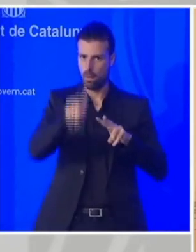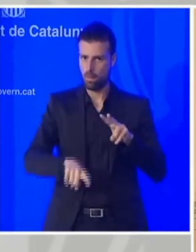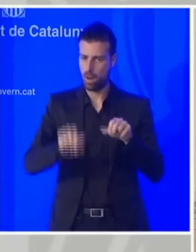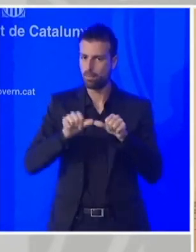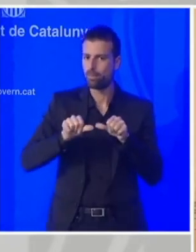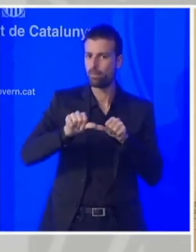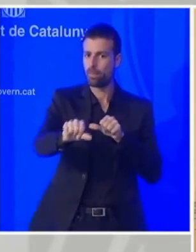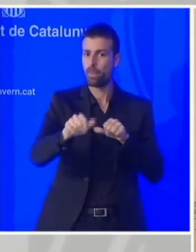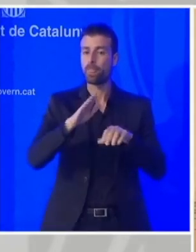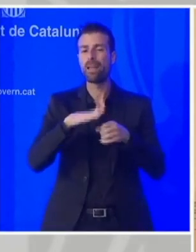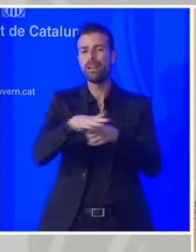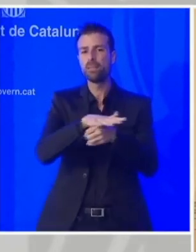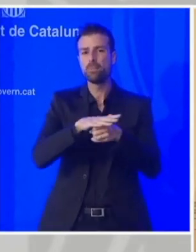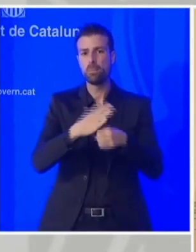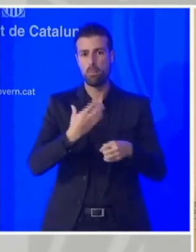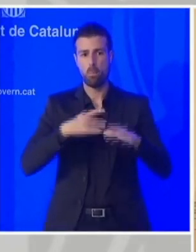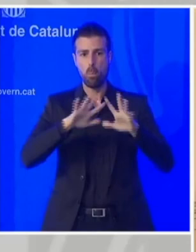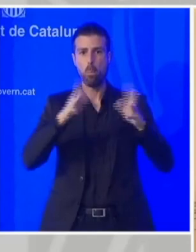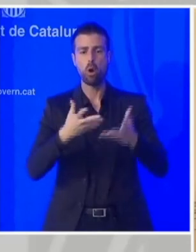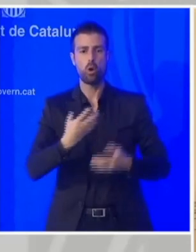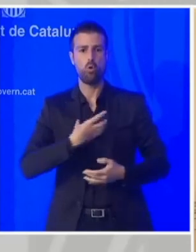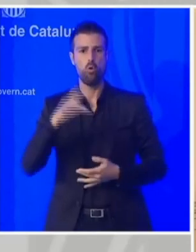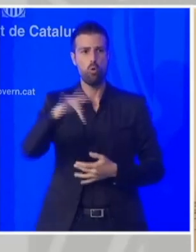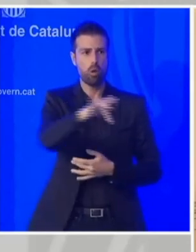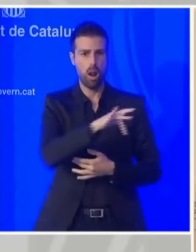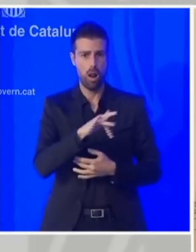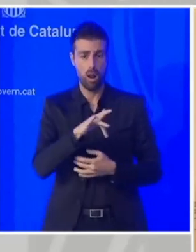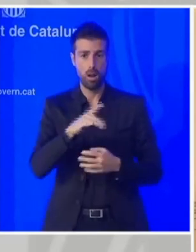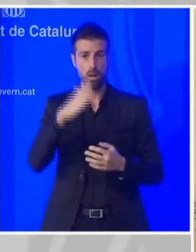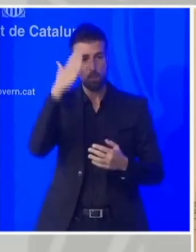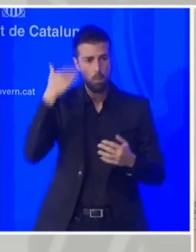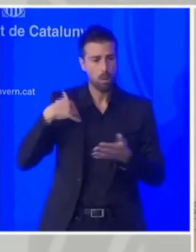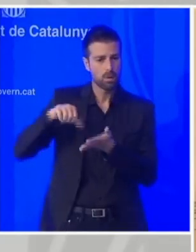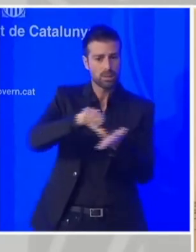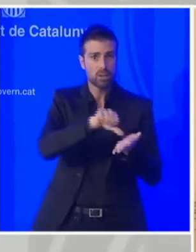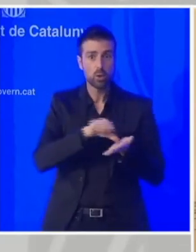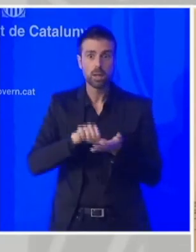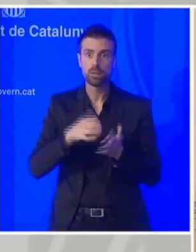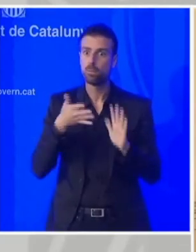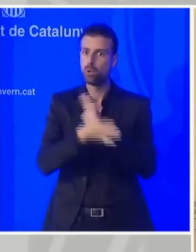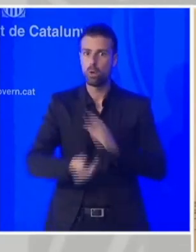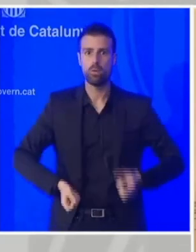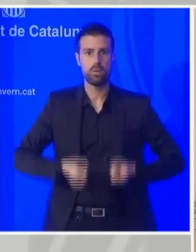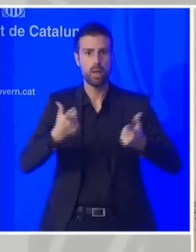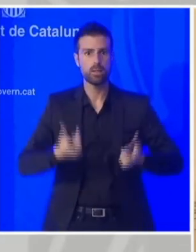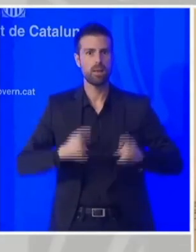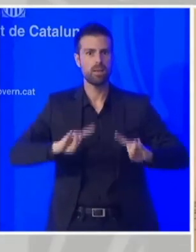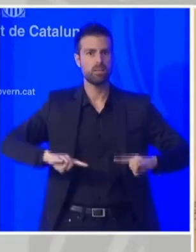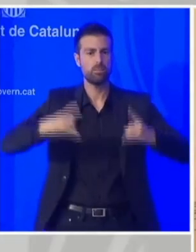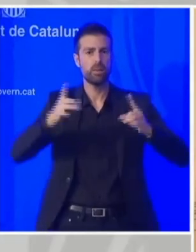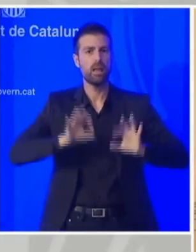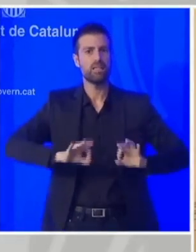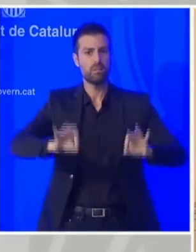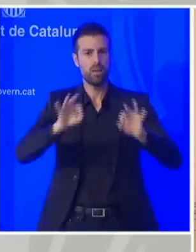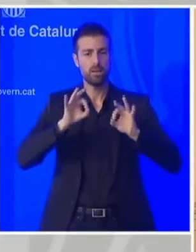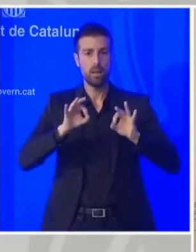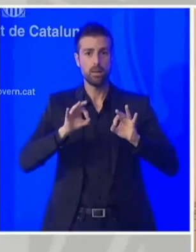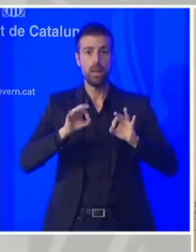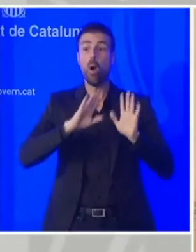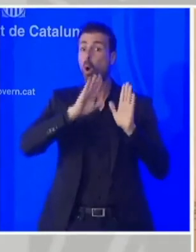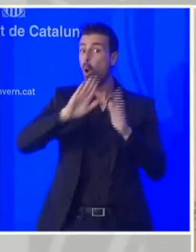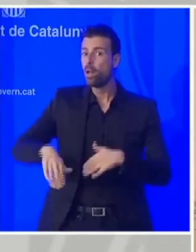el món local amb aquests sobrecostes assumits. I per últim, també hem reclamat